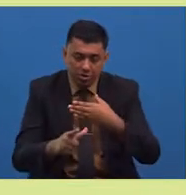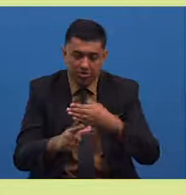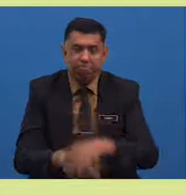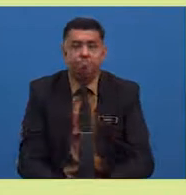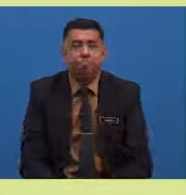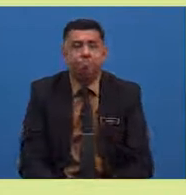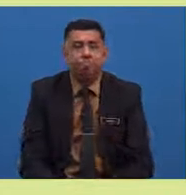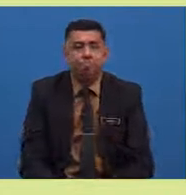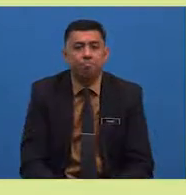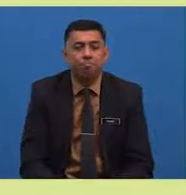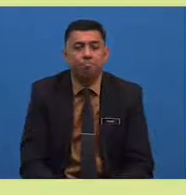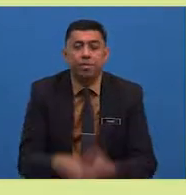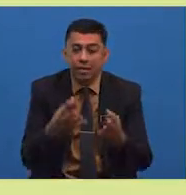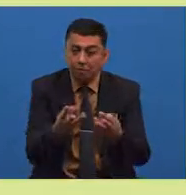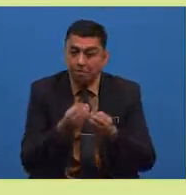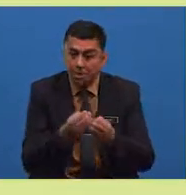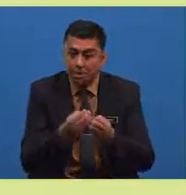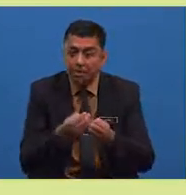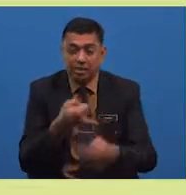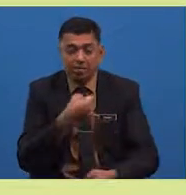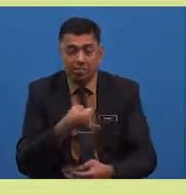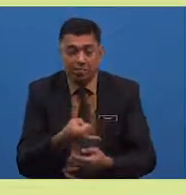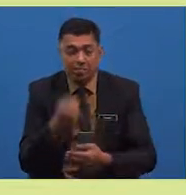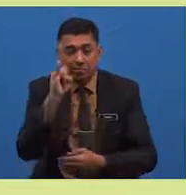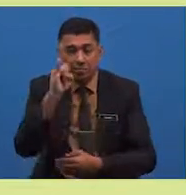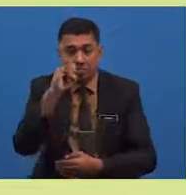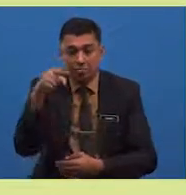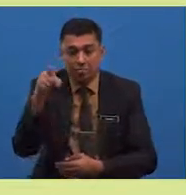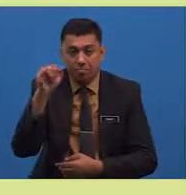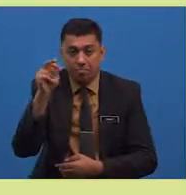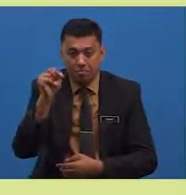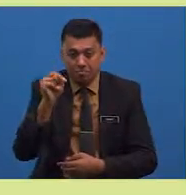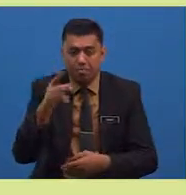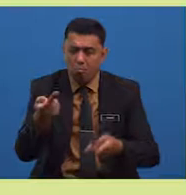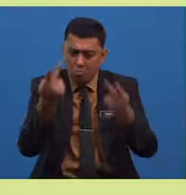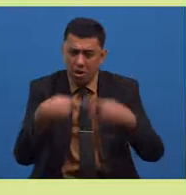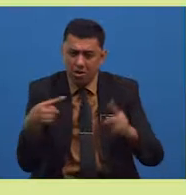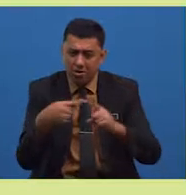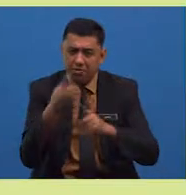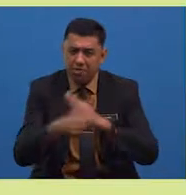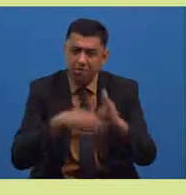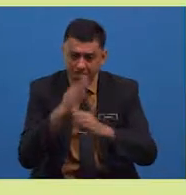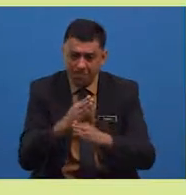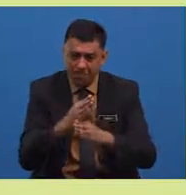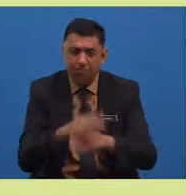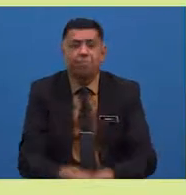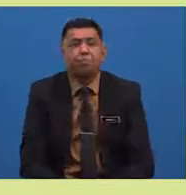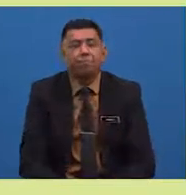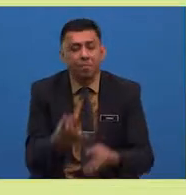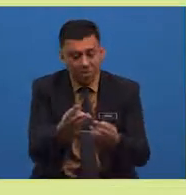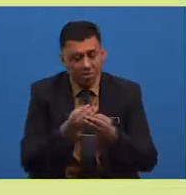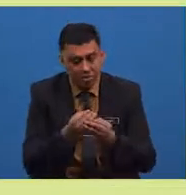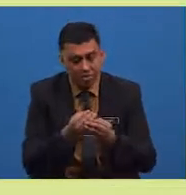si bongsu meminta izin pulang ke bumi. Permintaannya diperkenankan oleh